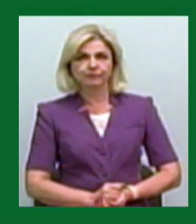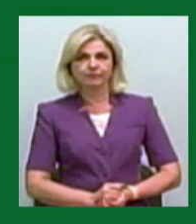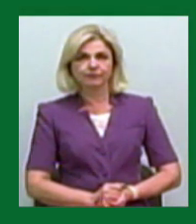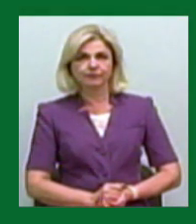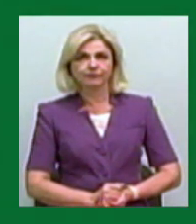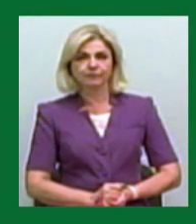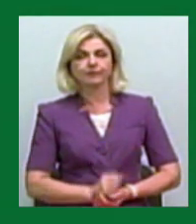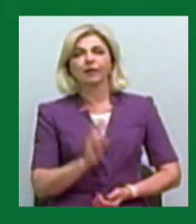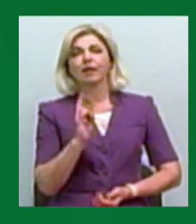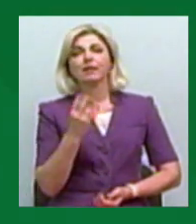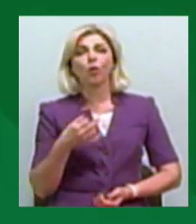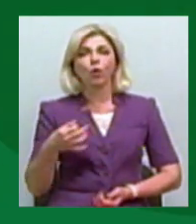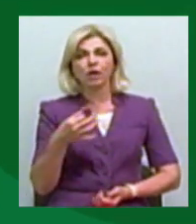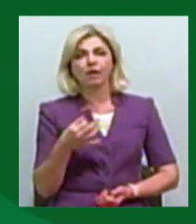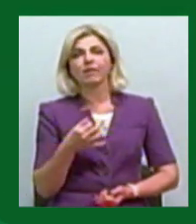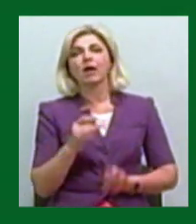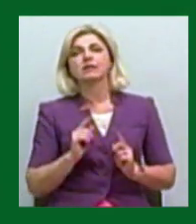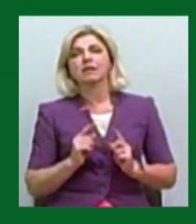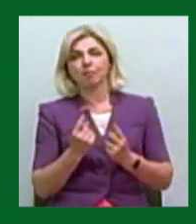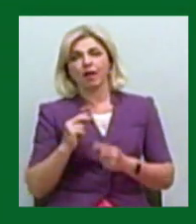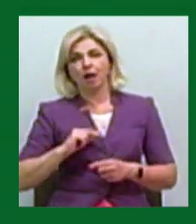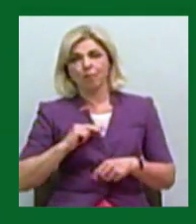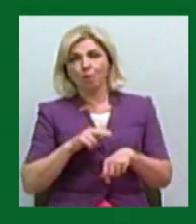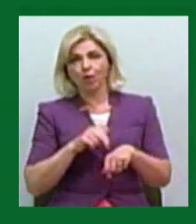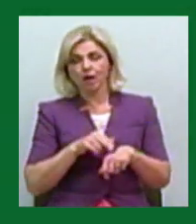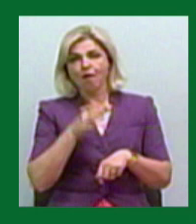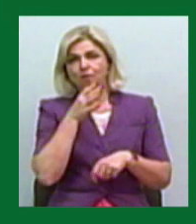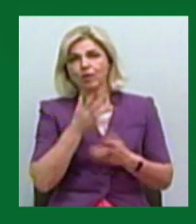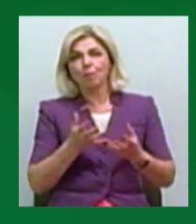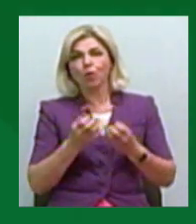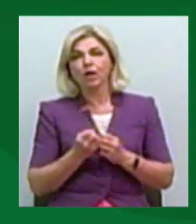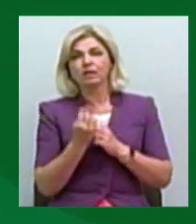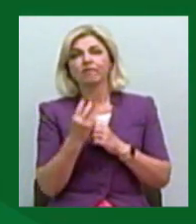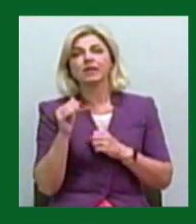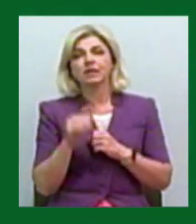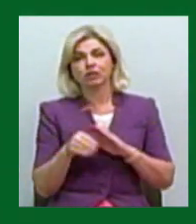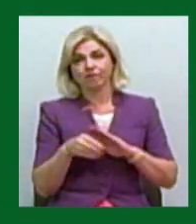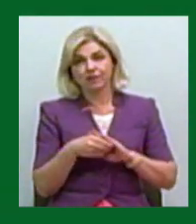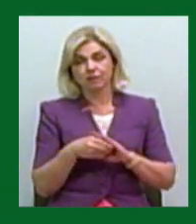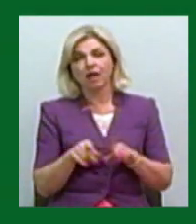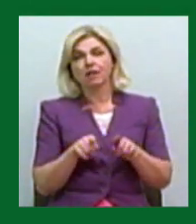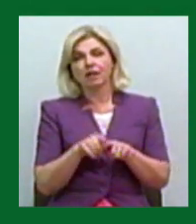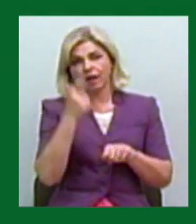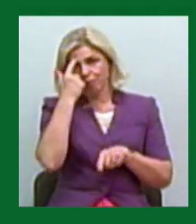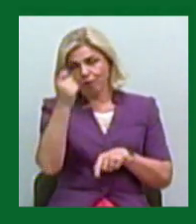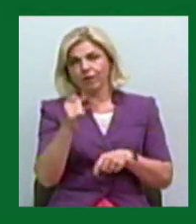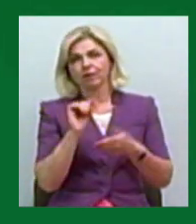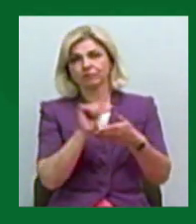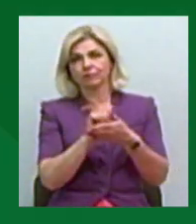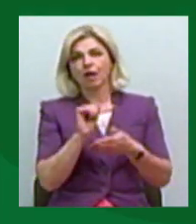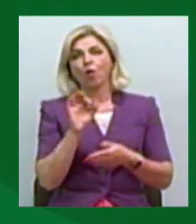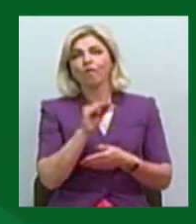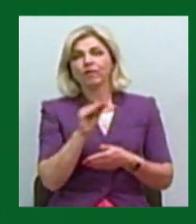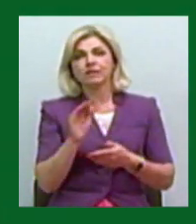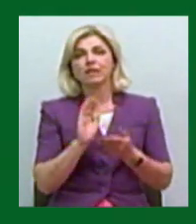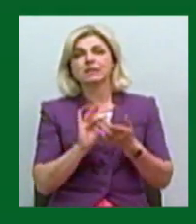На Миколаївщині затримано працівника Нацполіції під час отримання 12 тисяч гривень хабара. Таке повідомлення розмістили на офіційному сайті